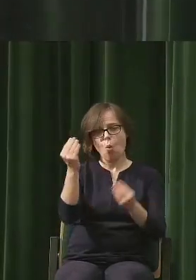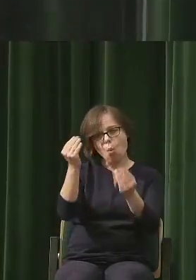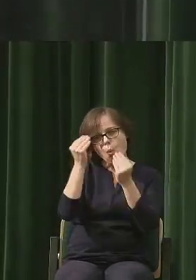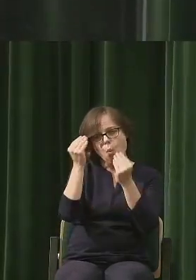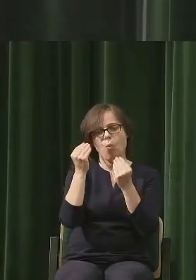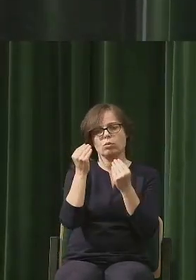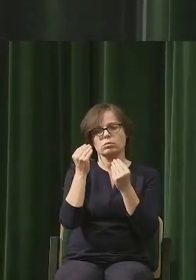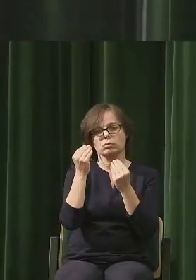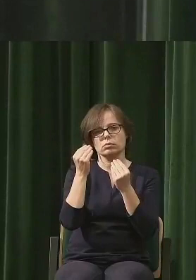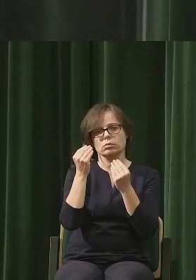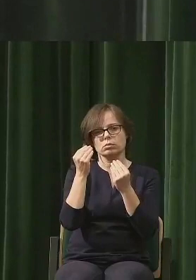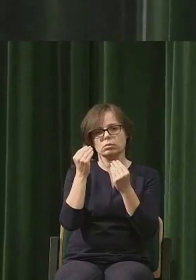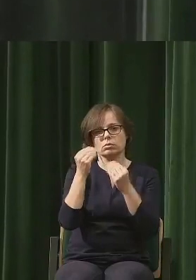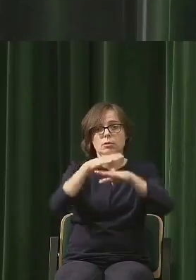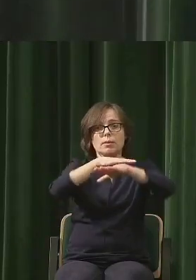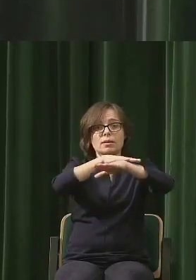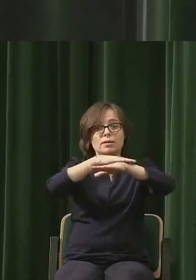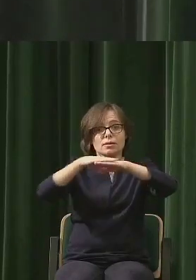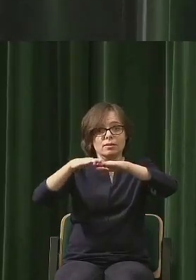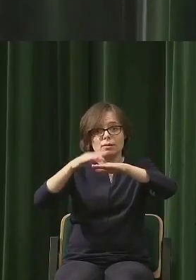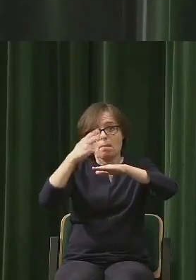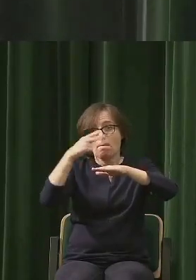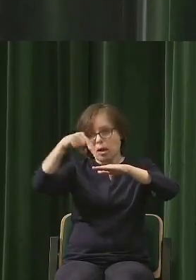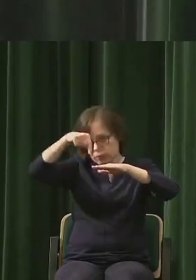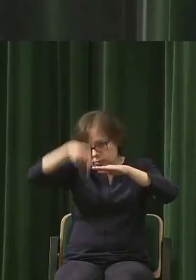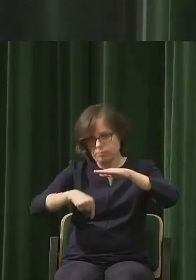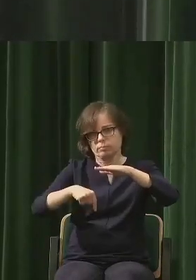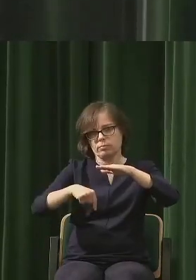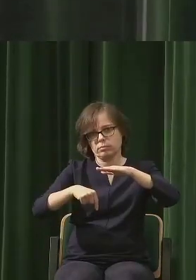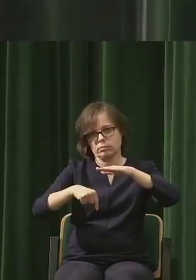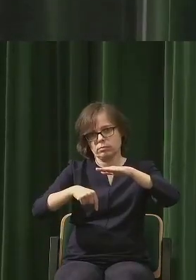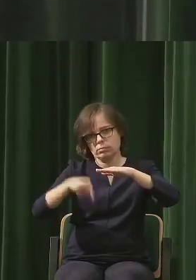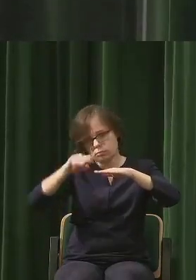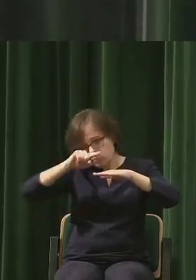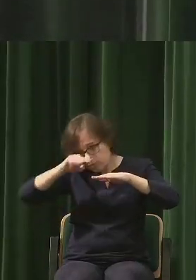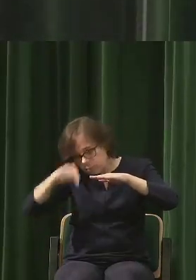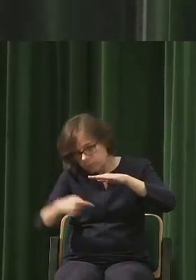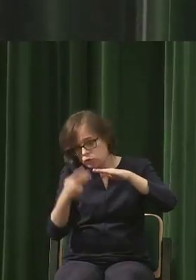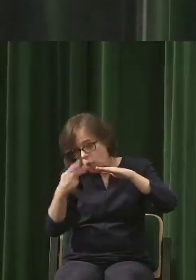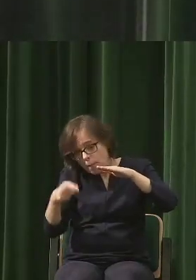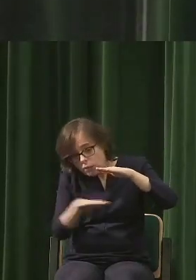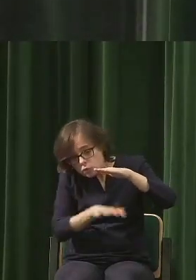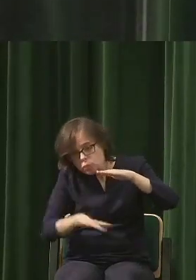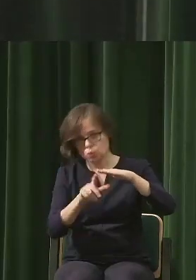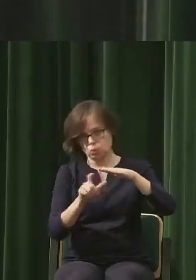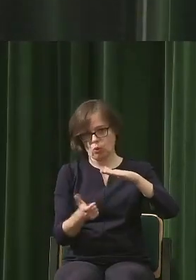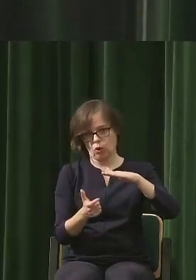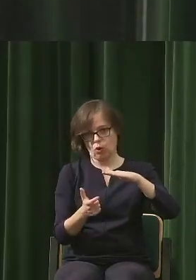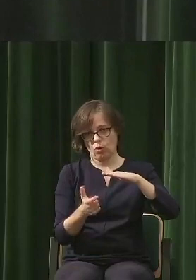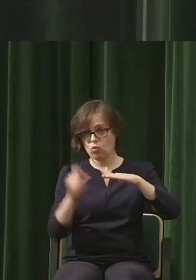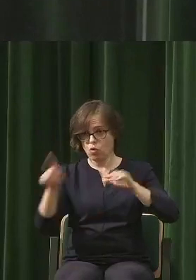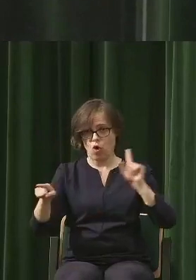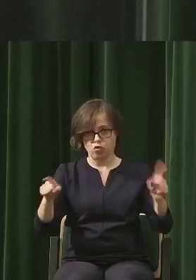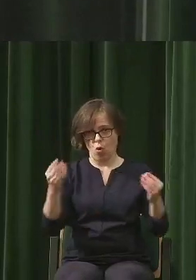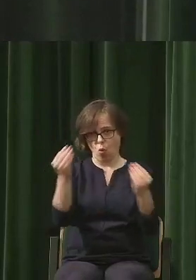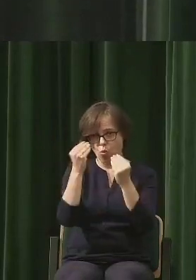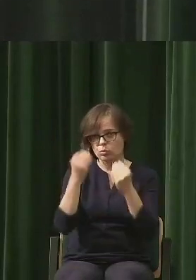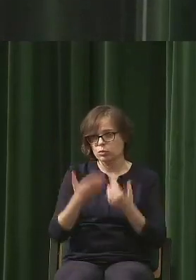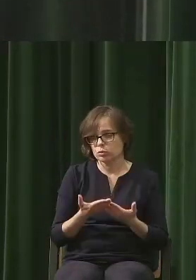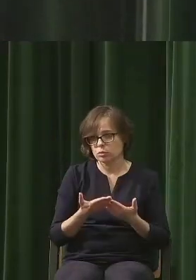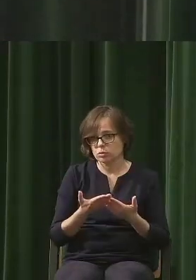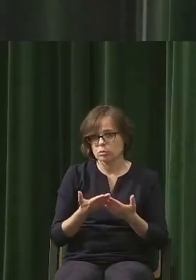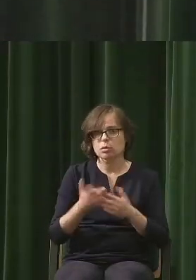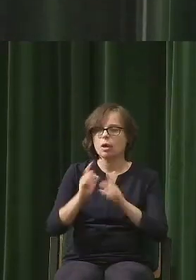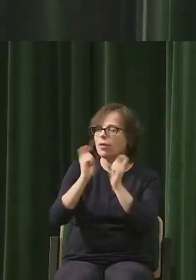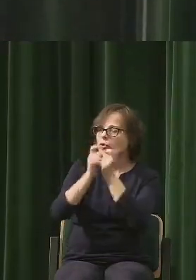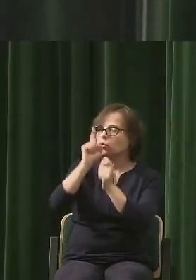pod powierzchnię zjawisk. To jest absolutnie dla mnie cecha wspólna. Wszystkim ludziom, którzy mnie pytają, jak